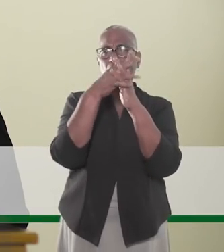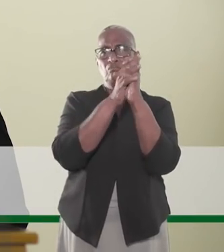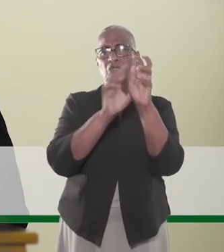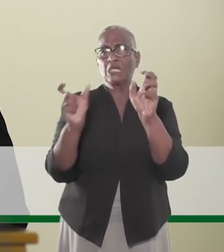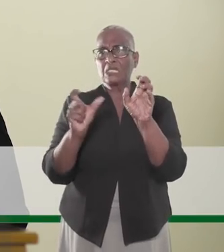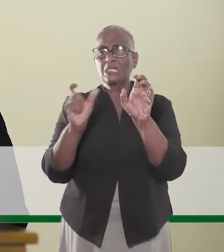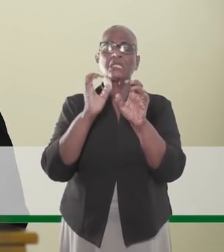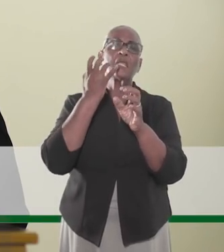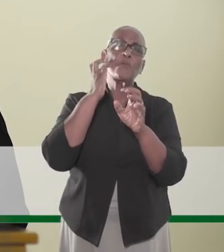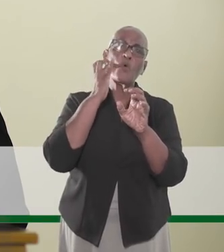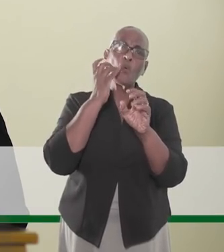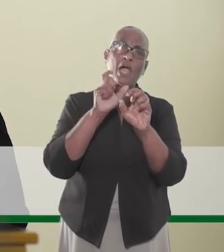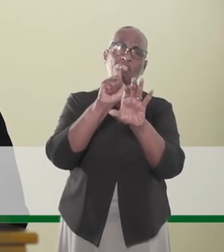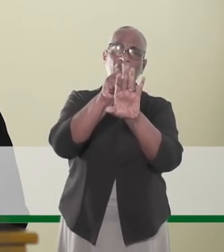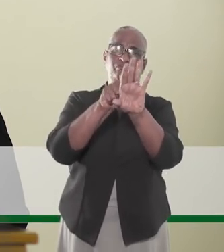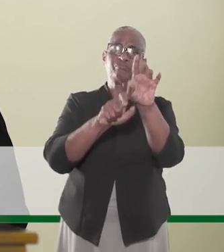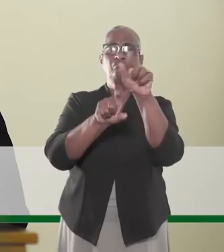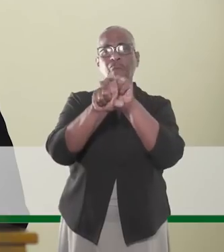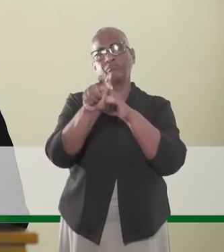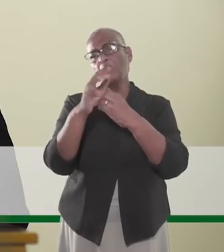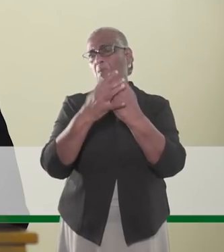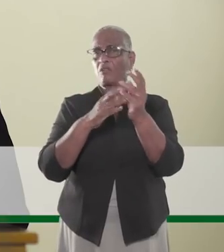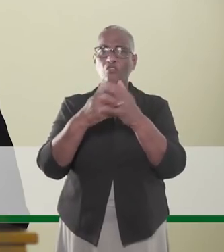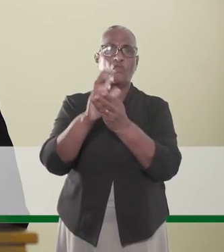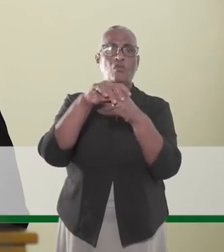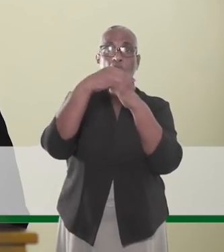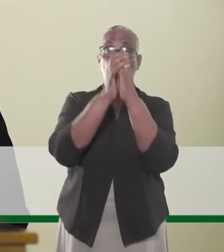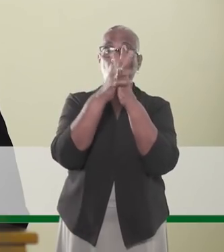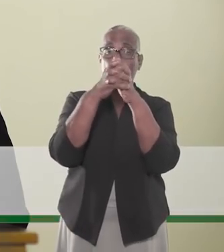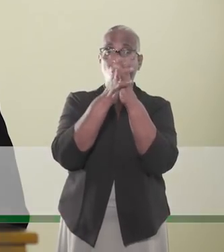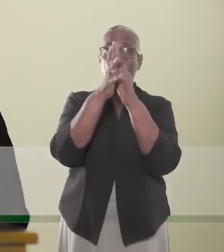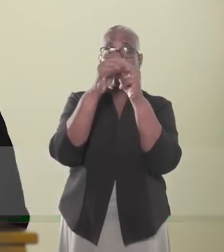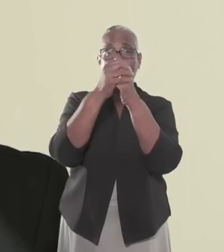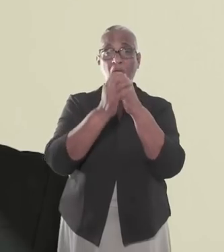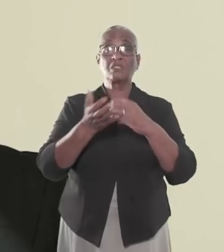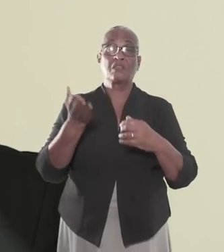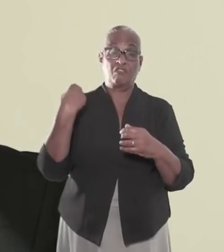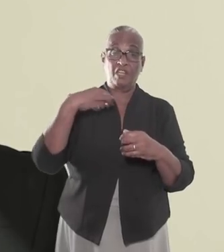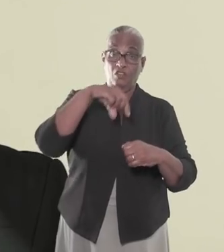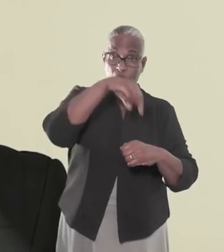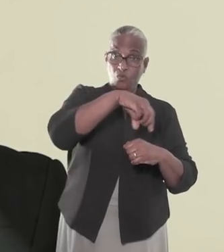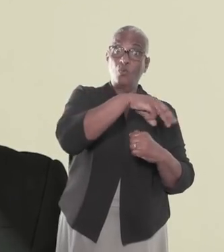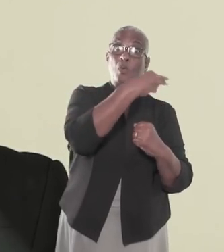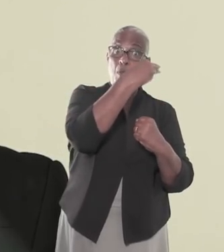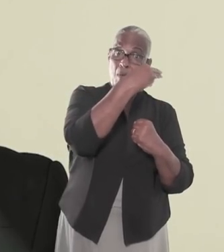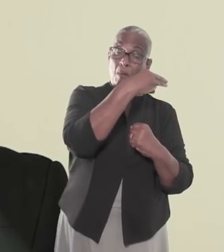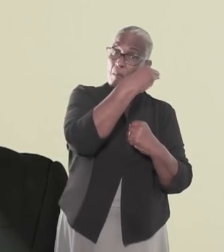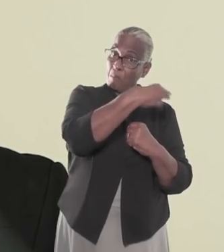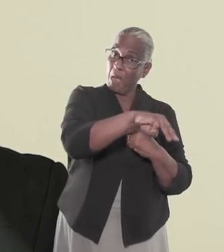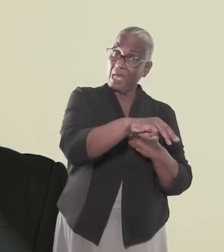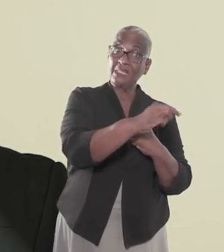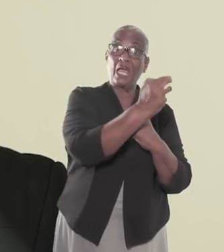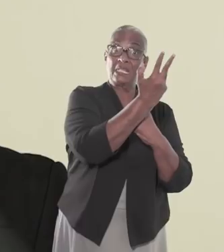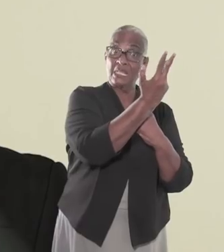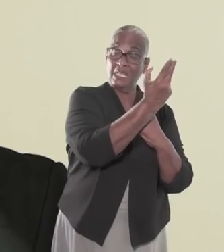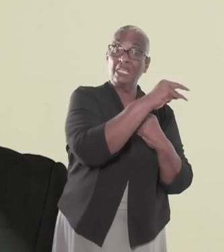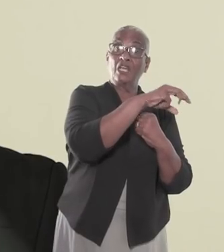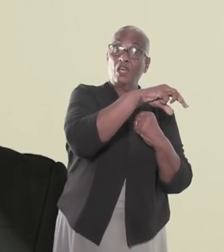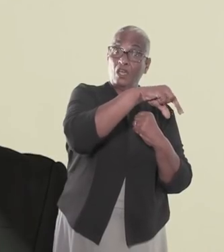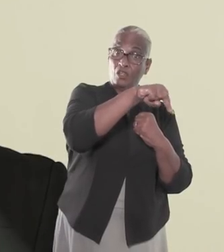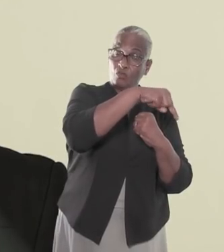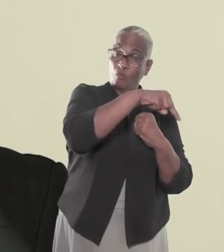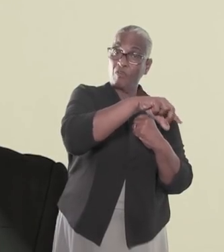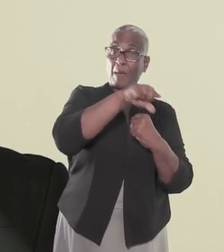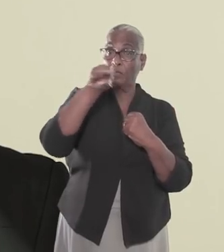uw handen met zeep en water of gebruik een handsanitizer. Vanaf maandag 9 november tot en met zondag